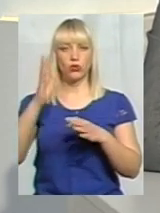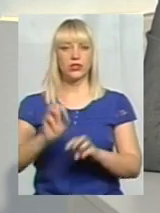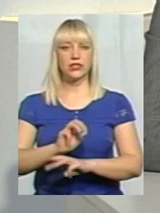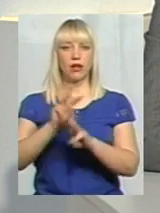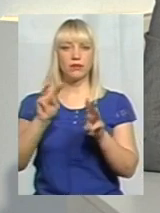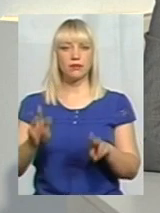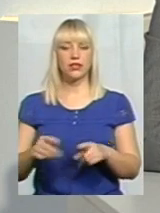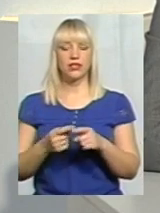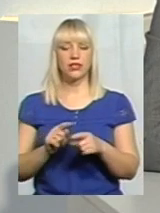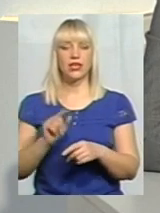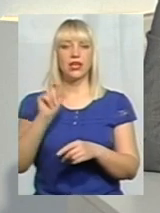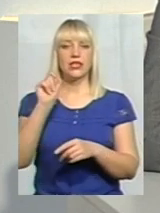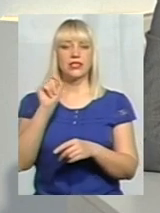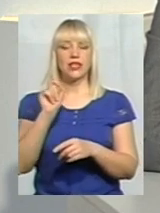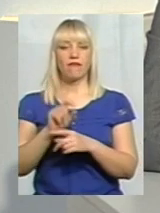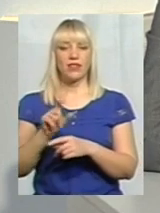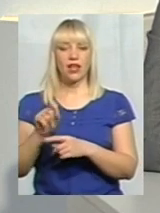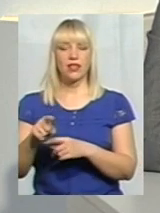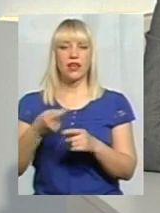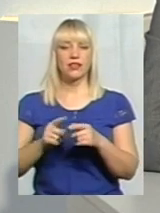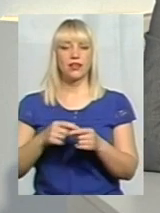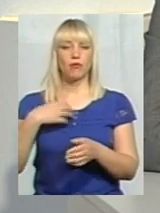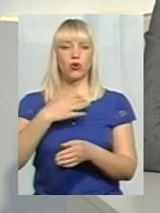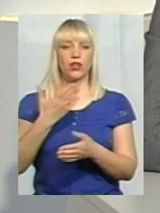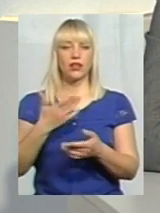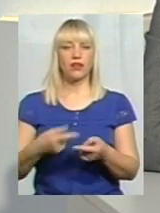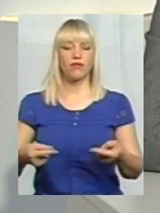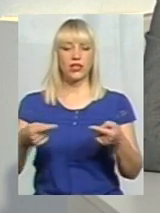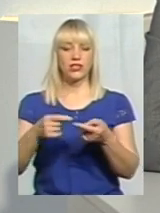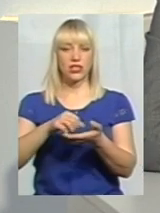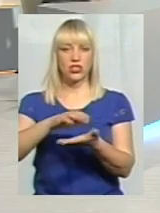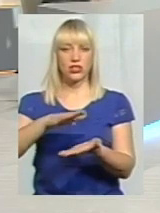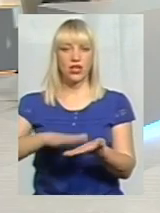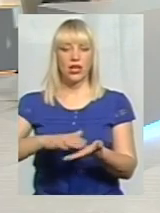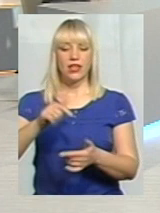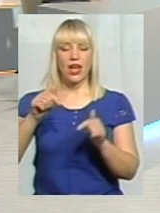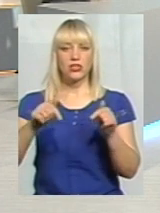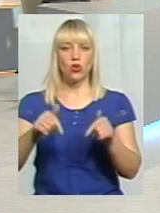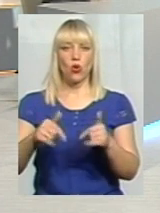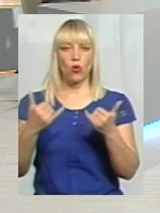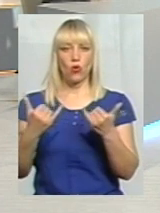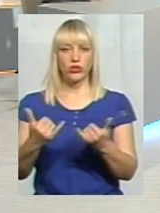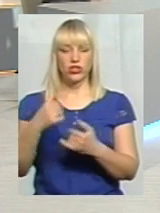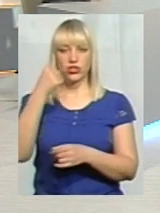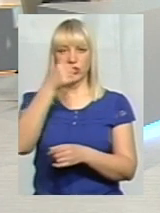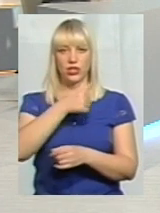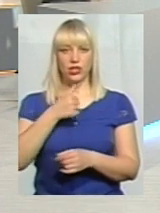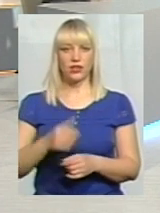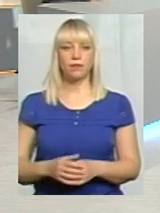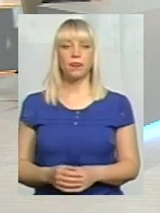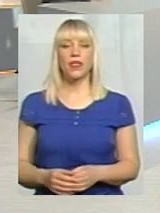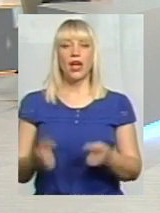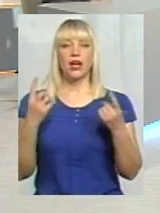ті завдання і ті пріоритети, які визначені на сьогоднішній рік. Дякую вам. Капітальні